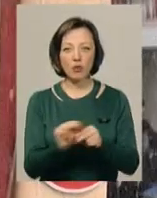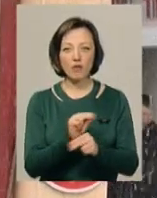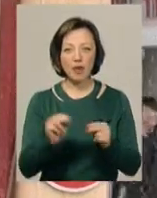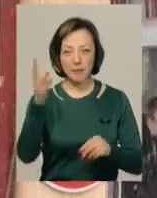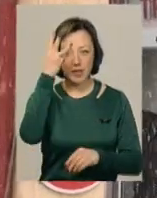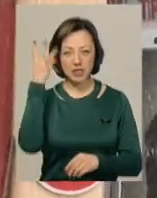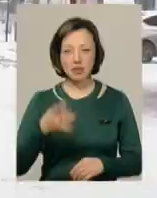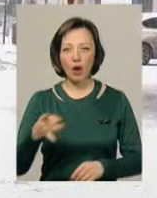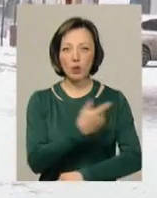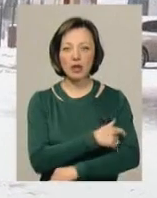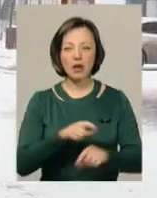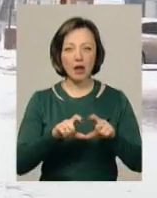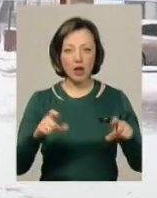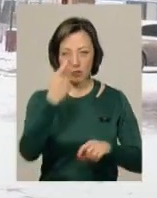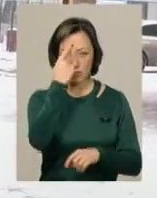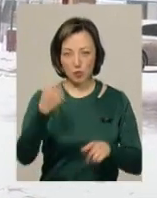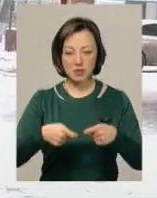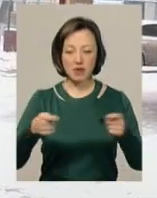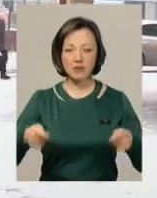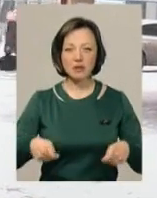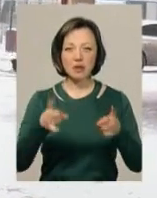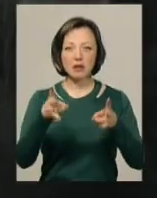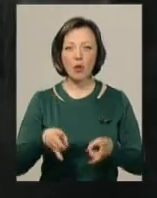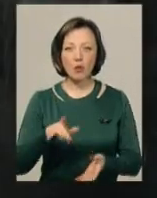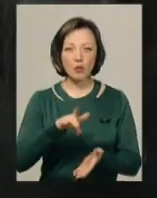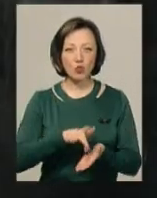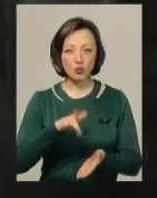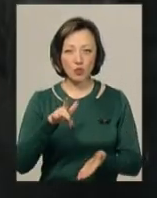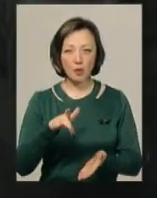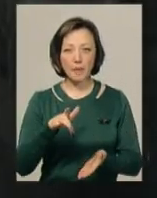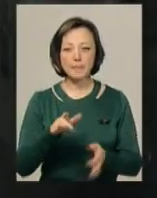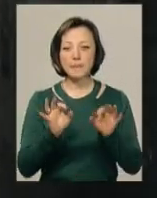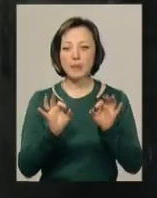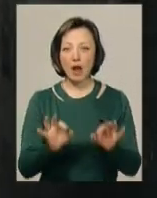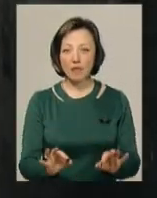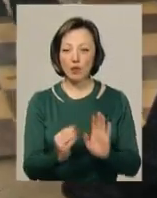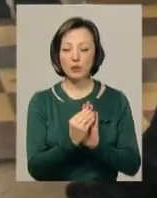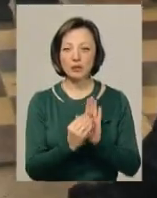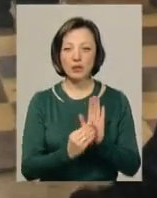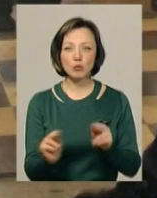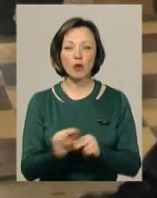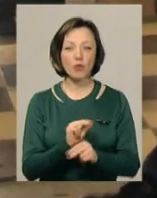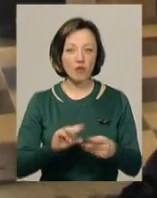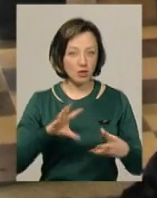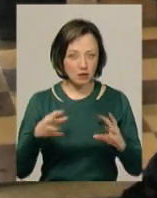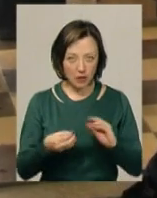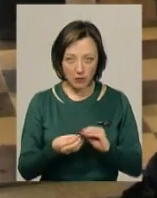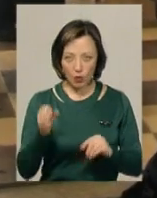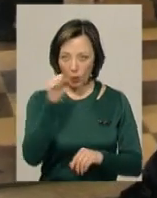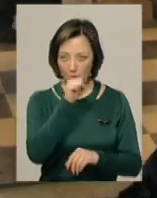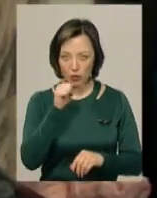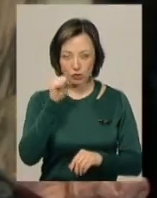Хмельницькій районі лікарні. Як повідомив завідувач травпунктом Руслан Колесніков, при правильному призначеному лікуванні наслідків обмороження